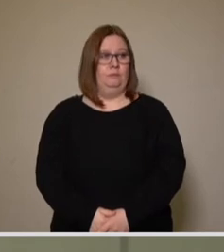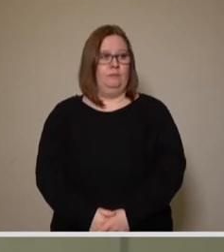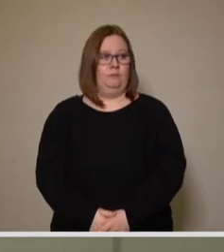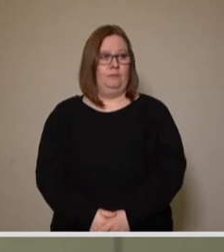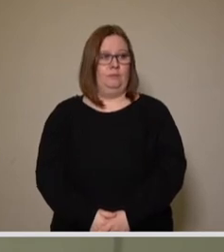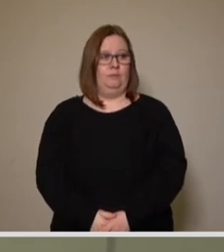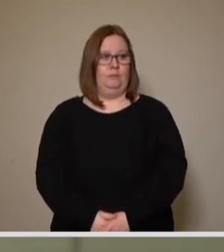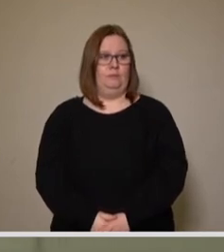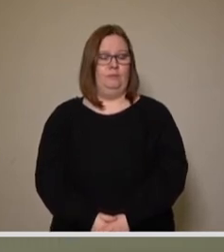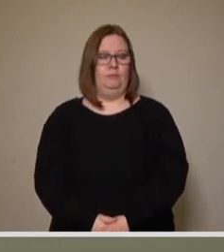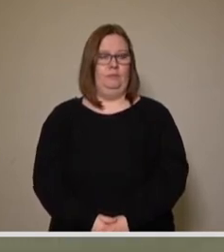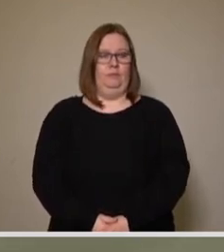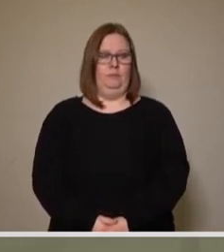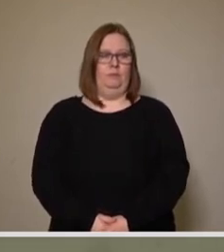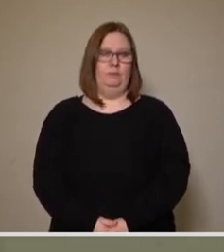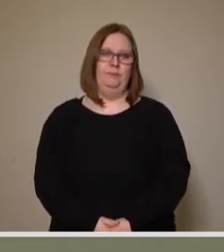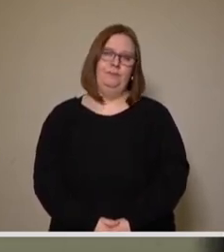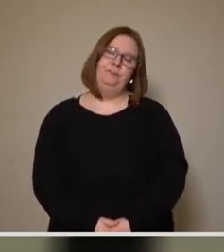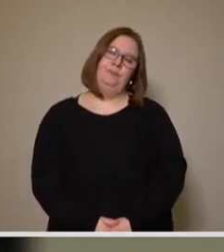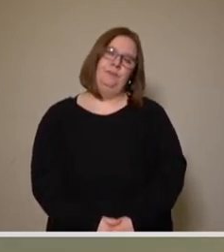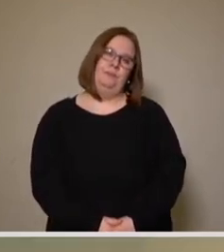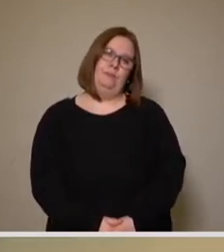übernimmt Herr Kollege Dr. Lammes. Bitte sehr.